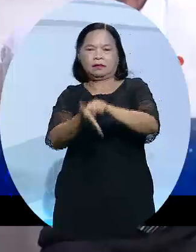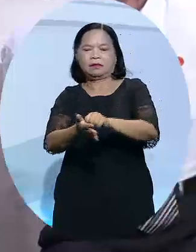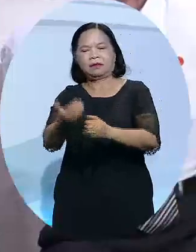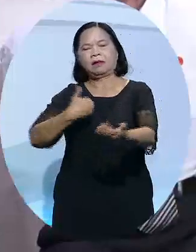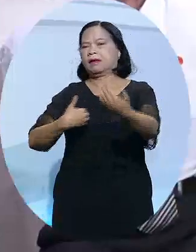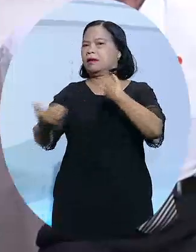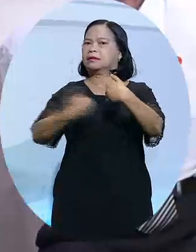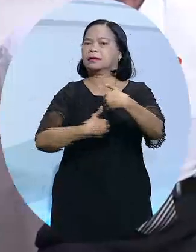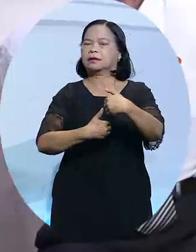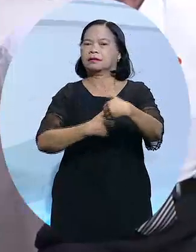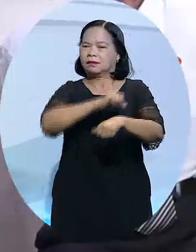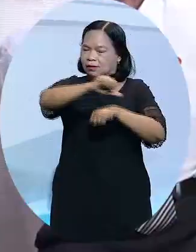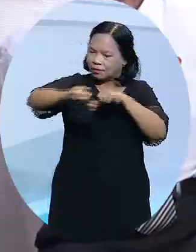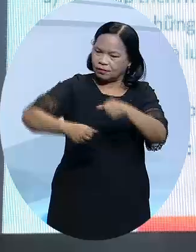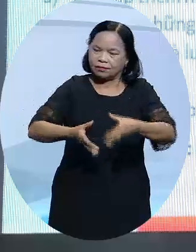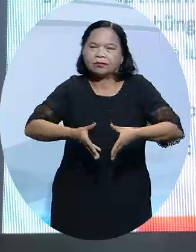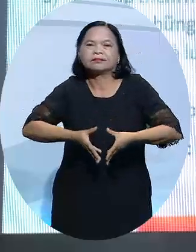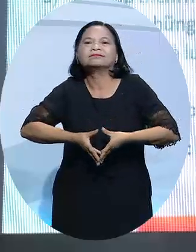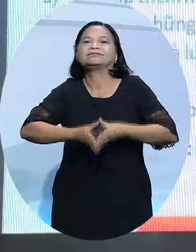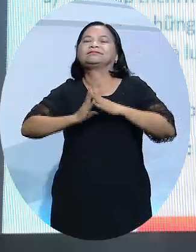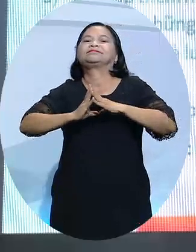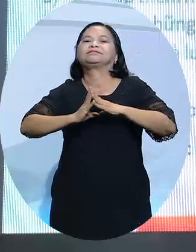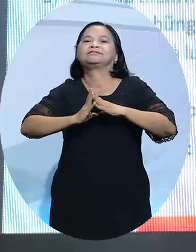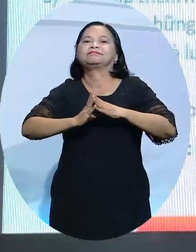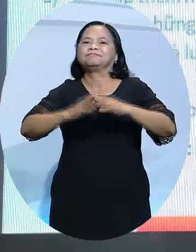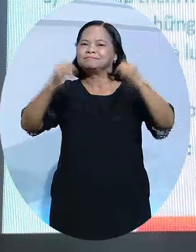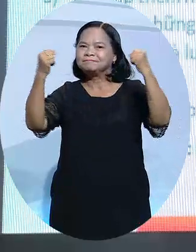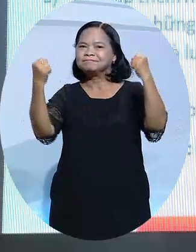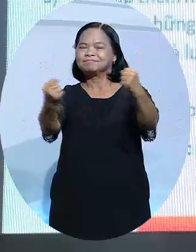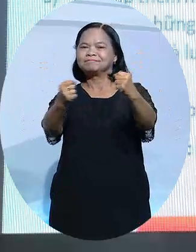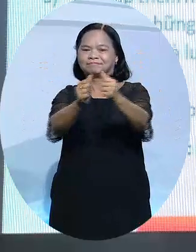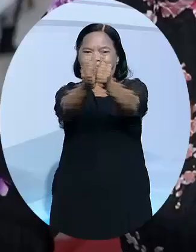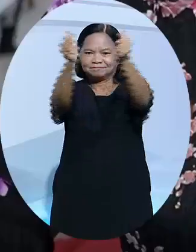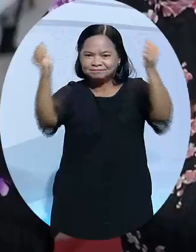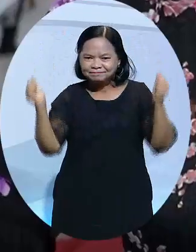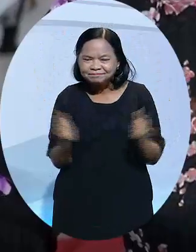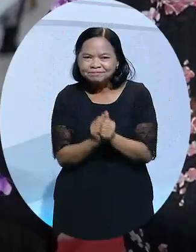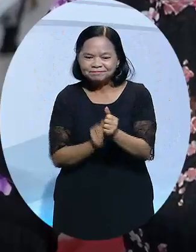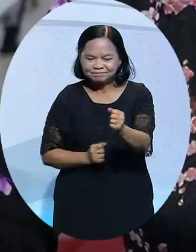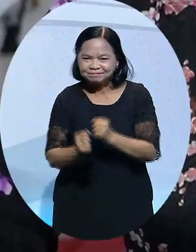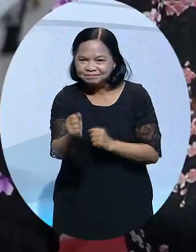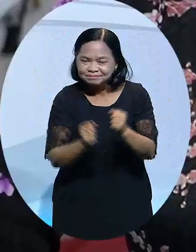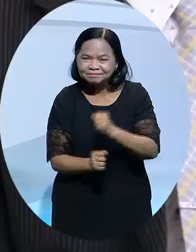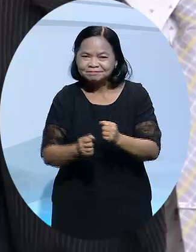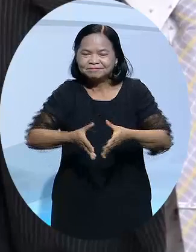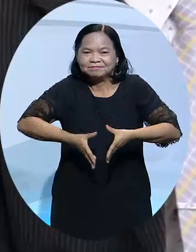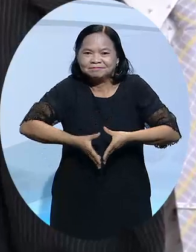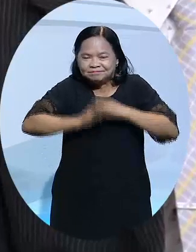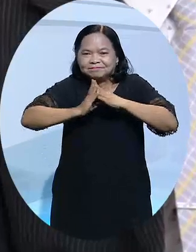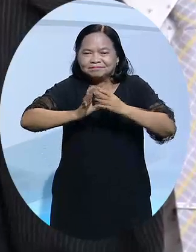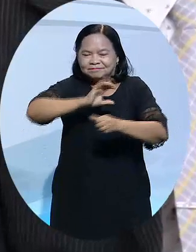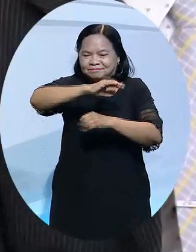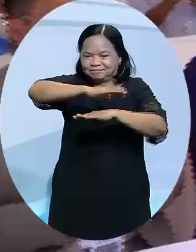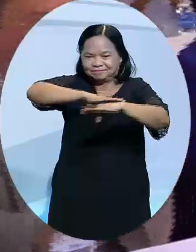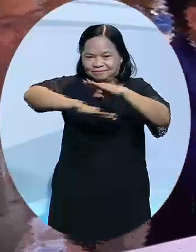ảnh hưởng không nhỏ đến quá trình hoạt động của Câu lạc bộ. Tuy nhiên với sự nỗ lực của tập thể ban điều hành cùng các thành viên, Câu lạc bộ đã linh hoạt